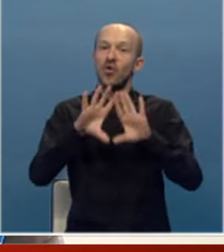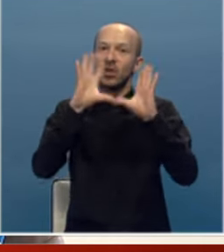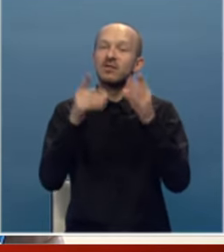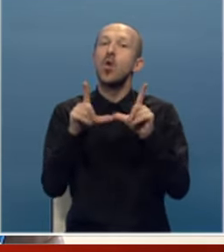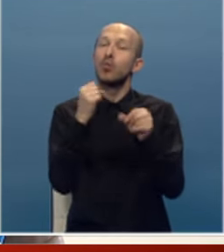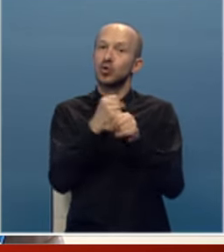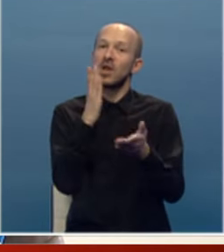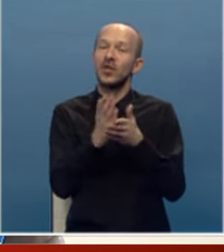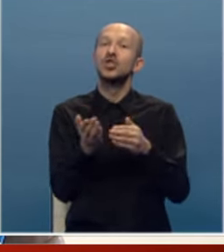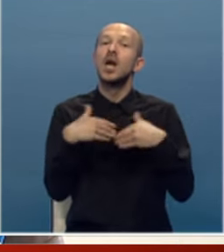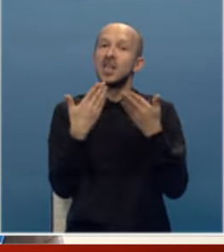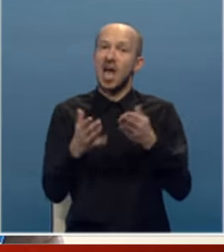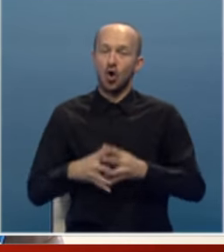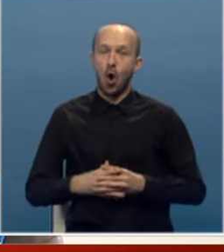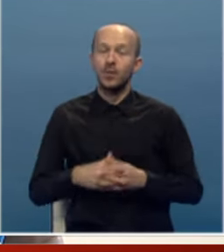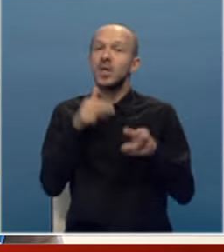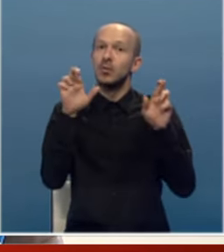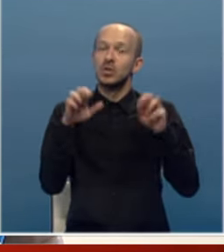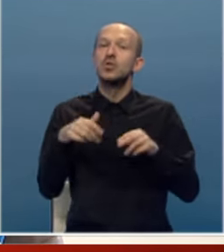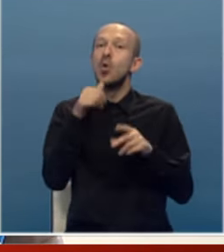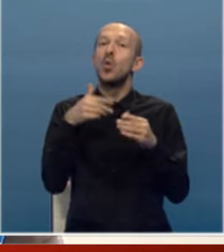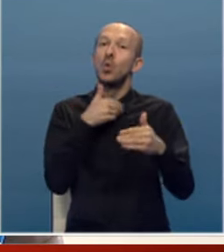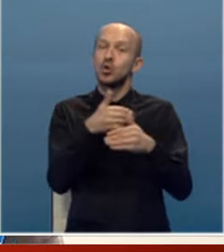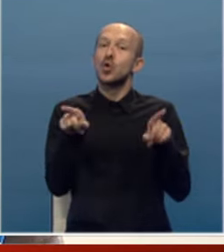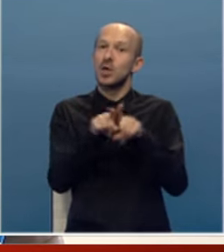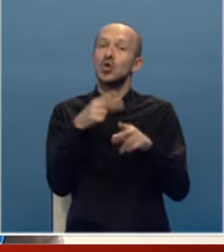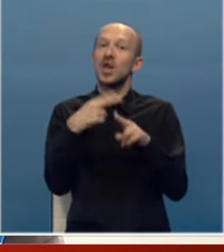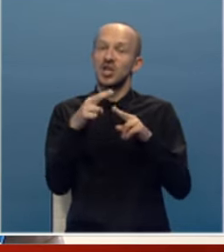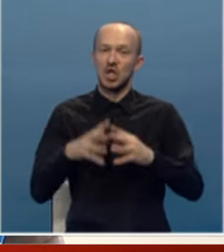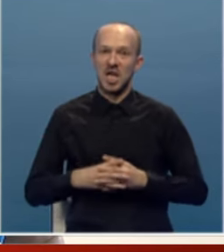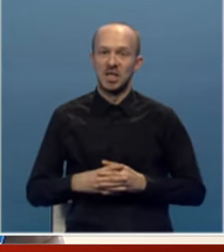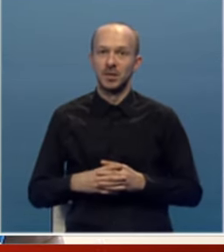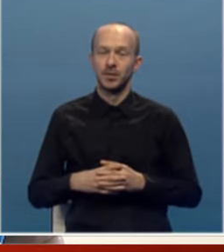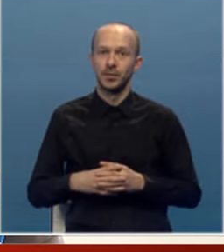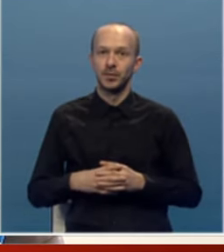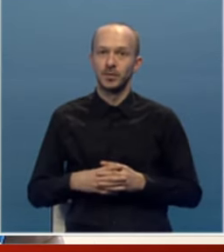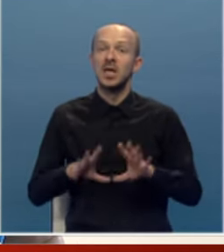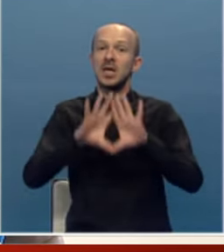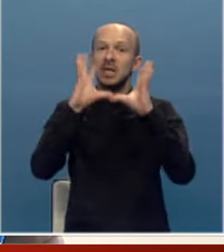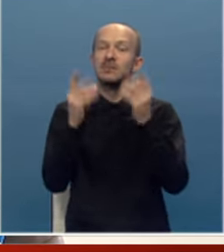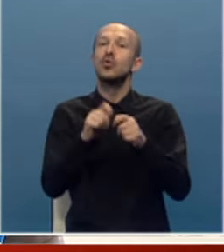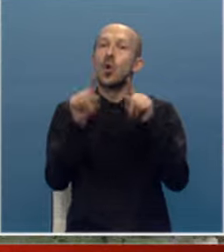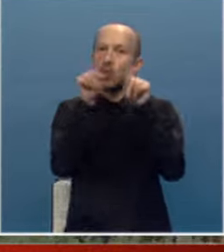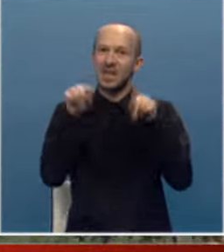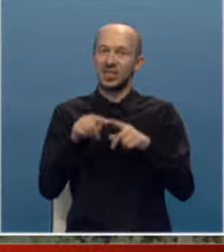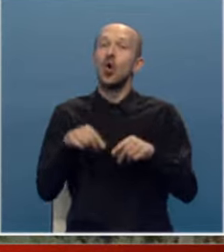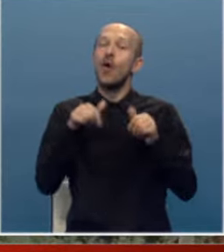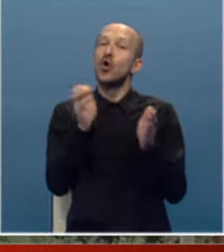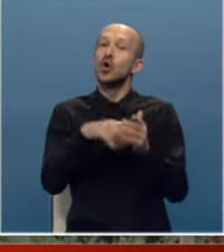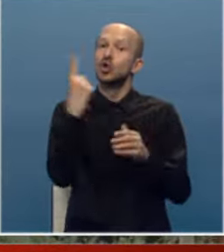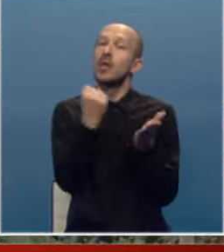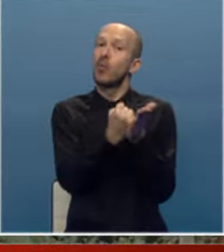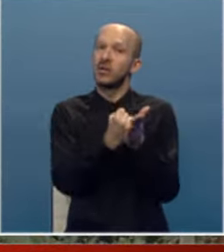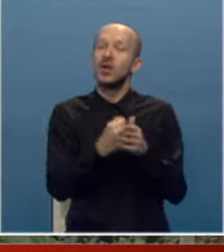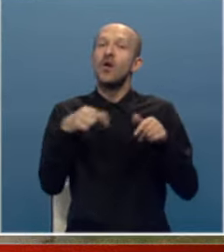proceduri, već dato, tako da se nadamo da ćemo i to uskoro rešiti svu tu dokumentaciju. Ovo je još jedna